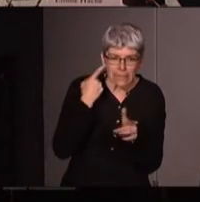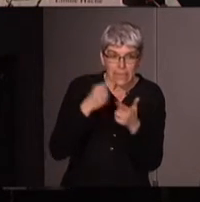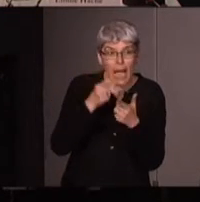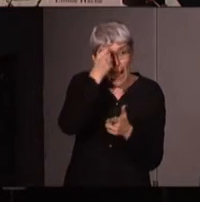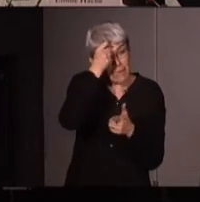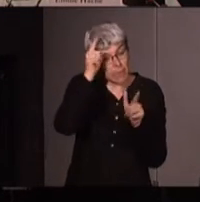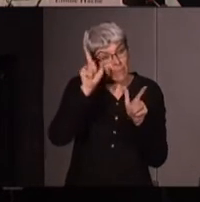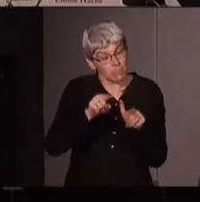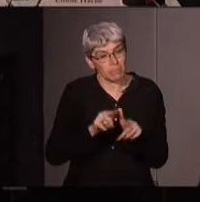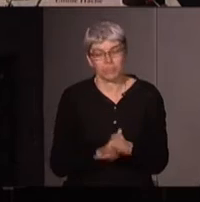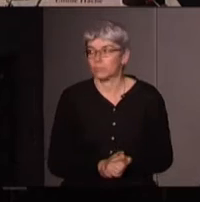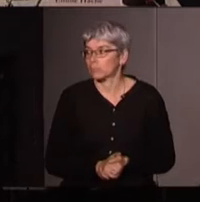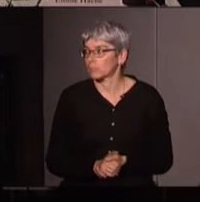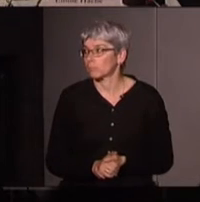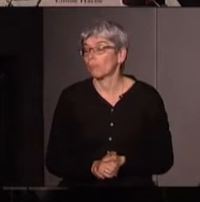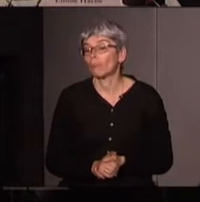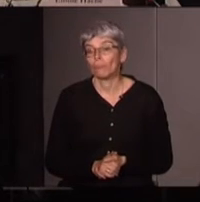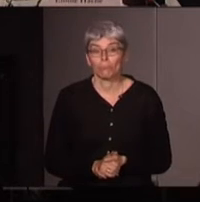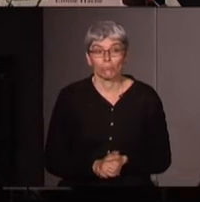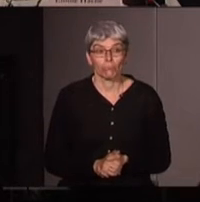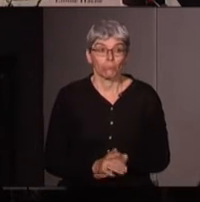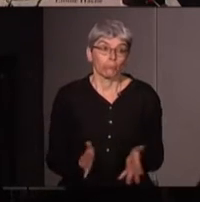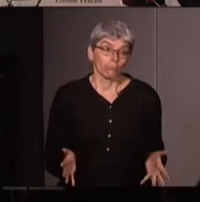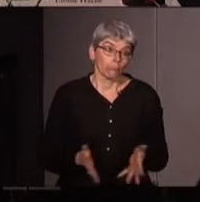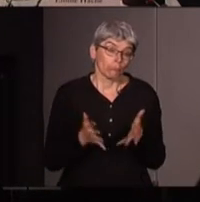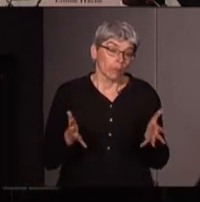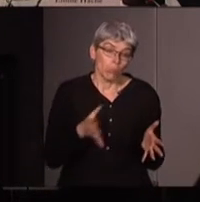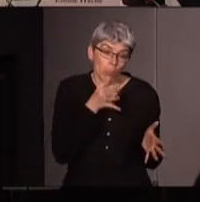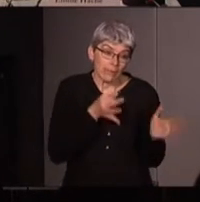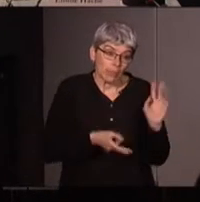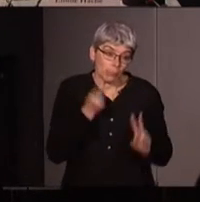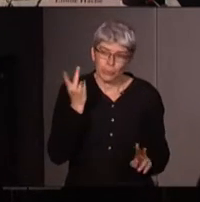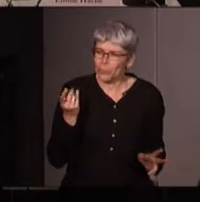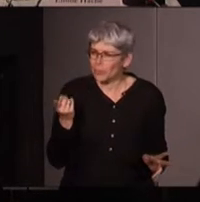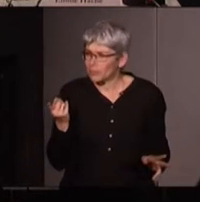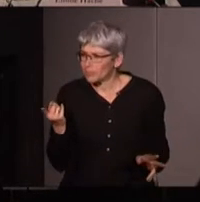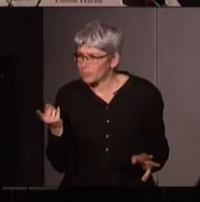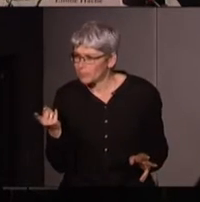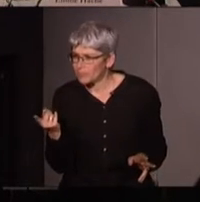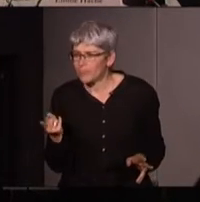l'Allemagne bon et après je sais j'en sais pas plus mais donc